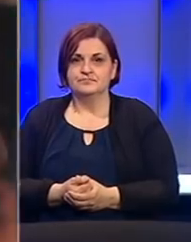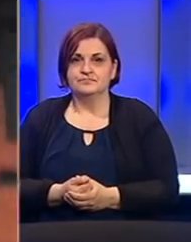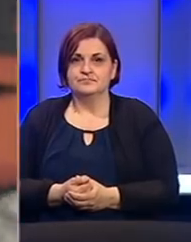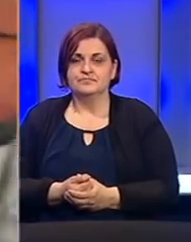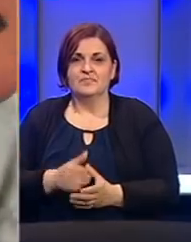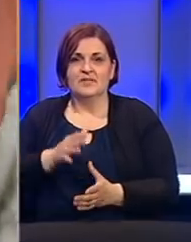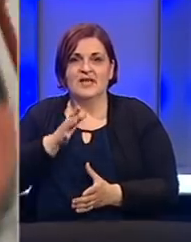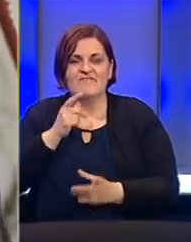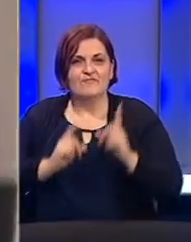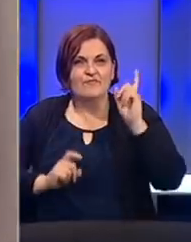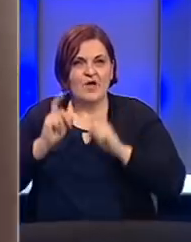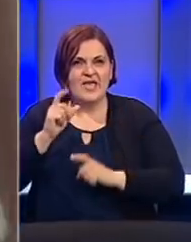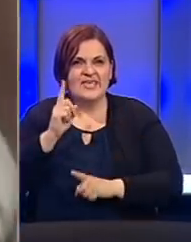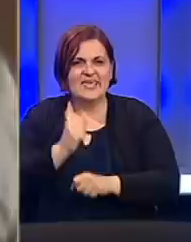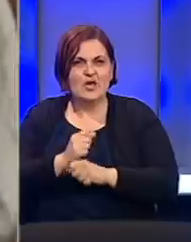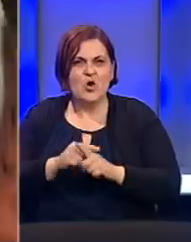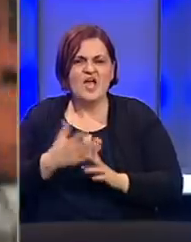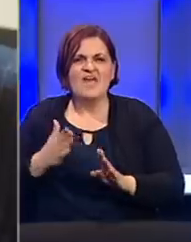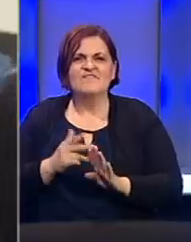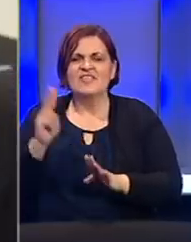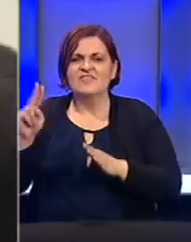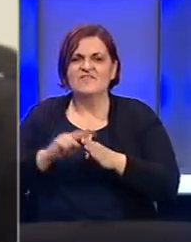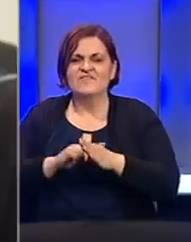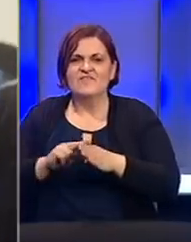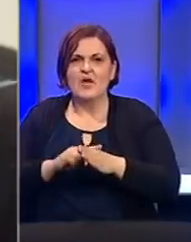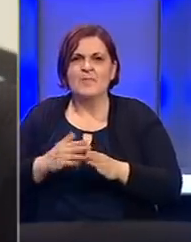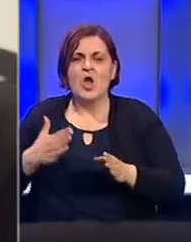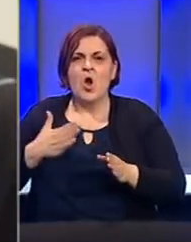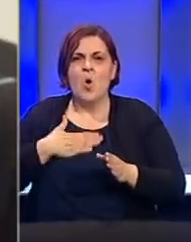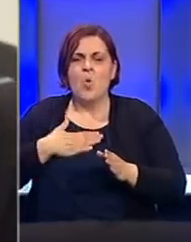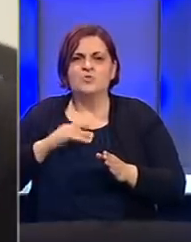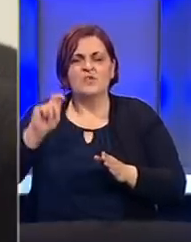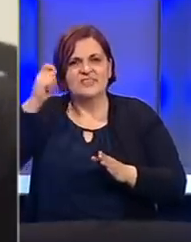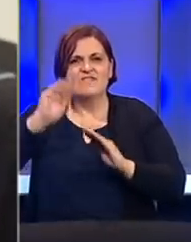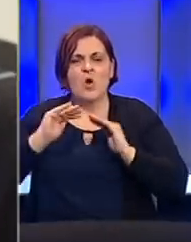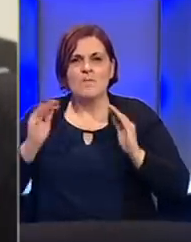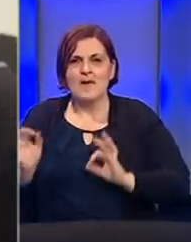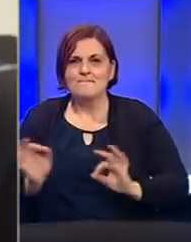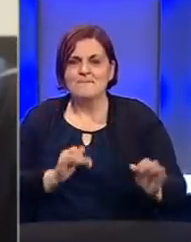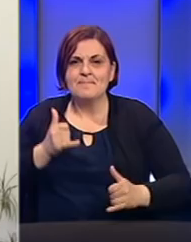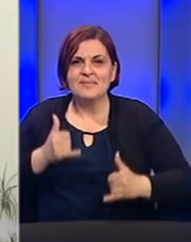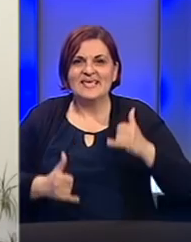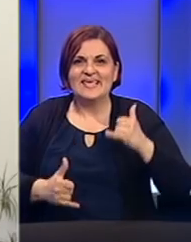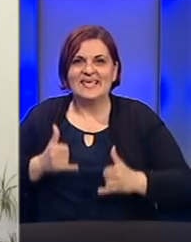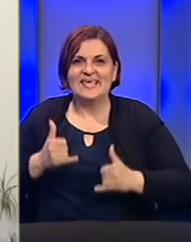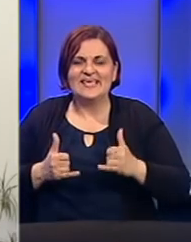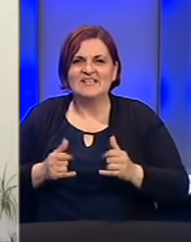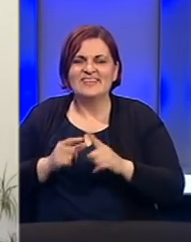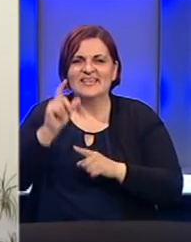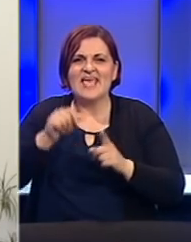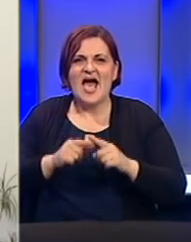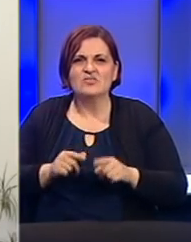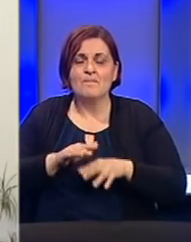Sarajevski fotograf Igor Isanović već gotovo dva mjeseca se u svojoj dnevnoj sobi priprema za takmičenje u triatlonu.